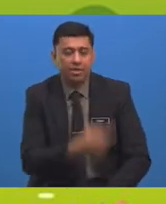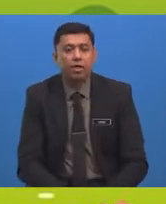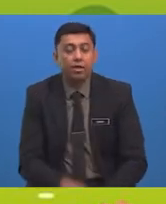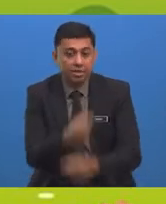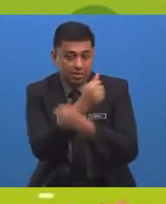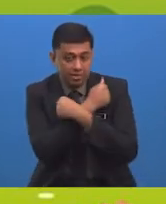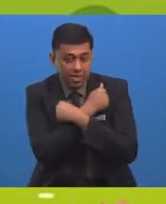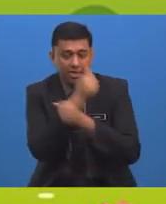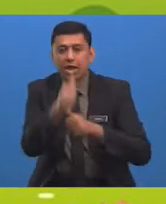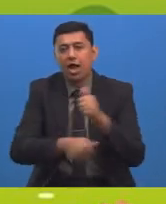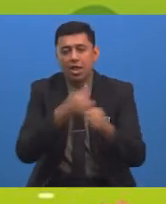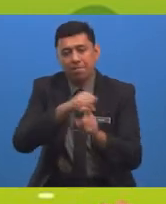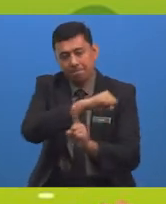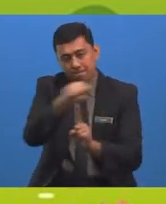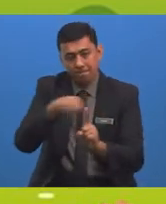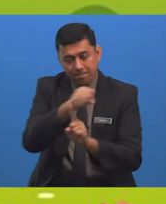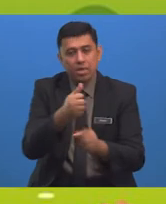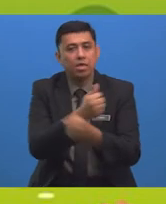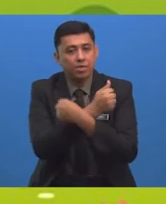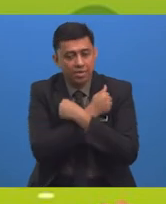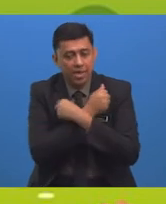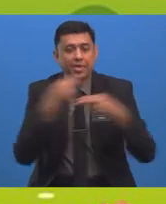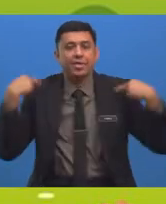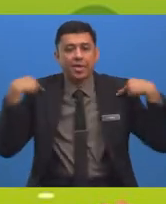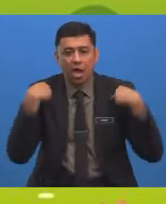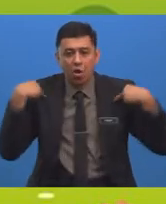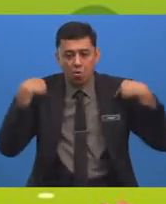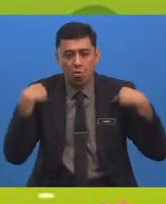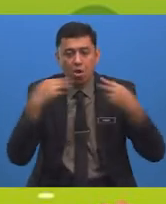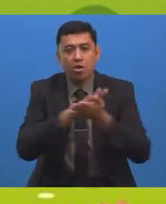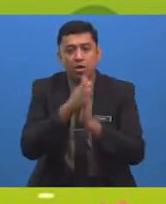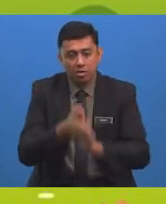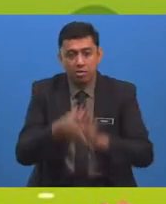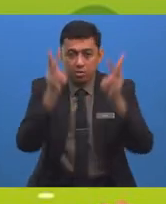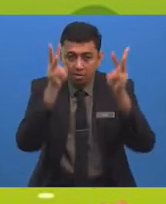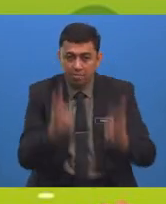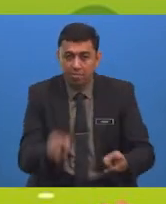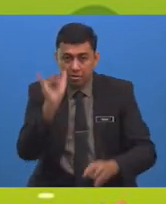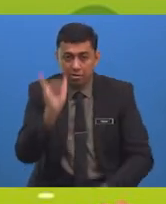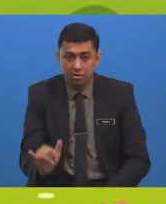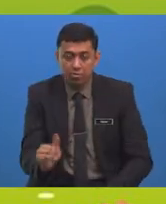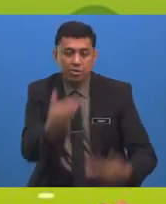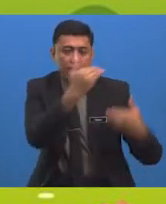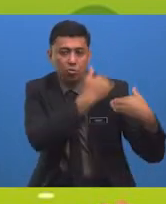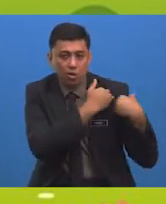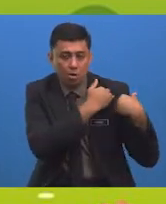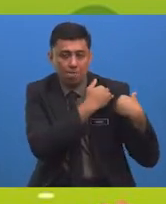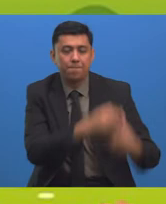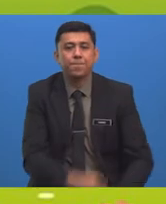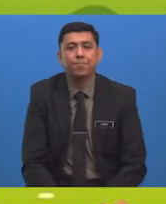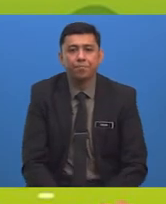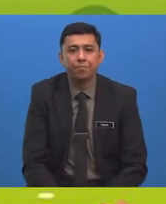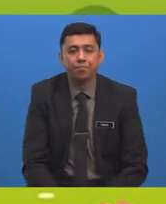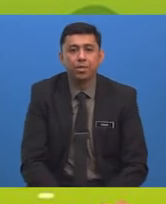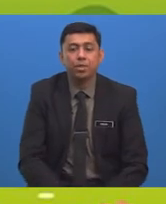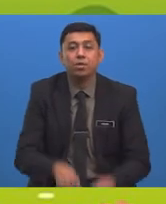Sayangi Alam sekitar Sayangi Haiwan Jadilah Warga Yang Bertanggungjawab